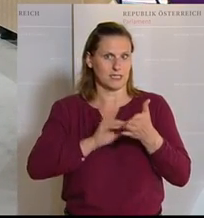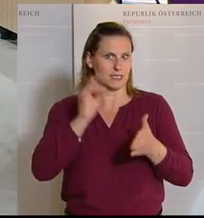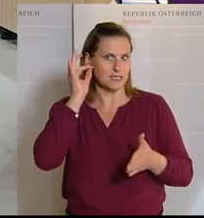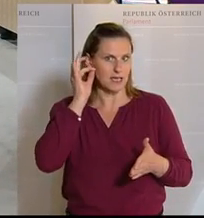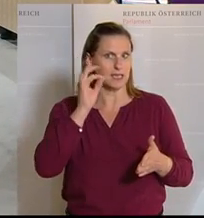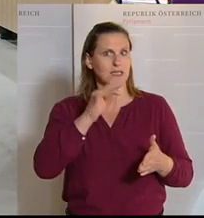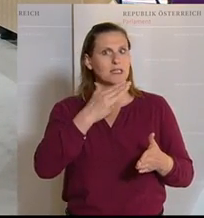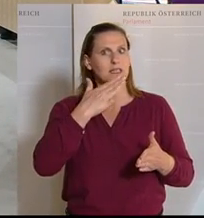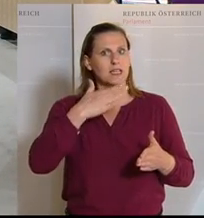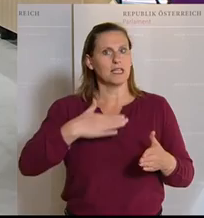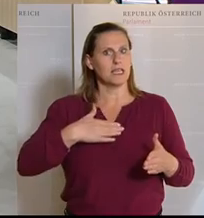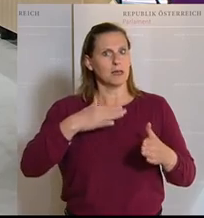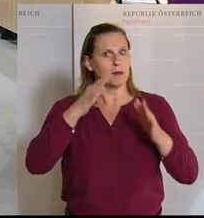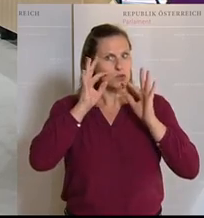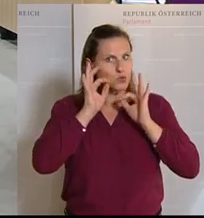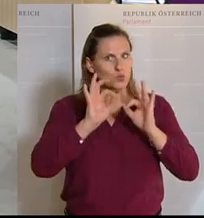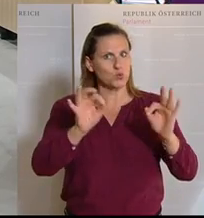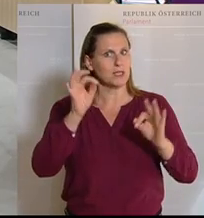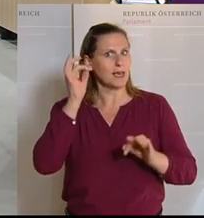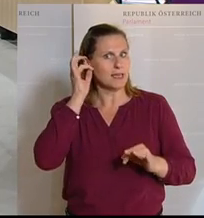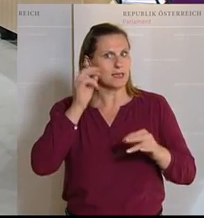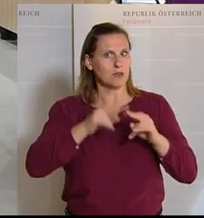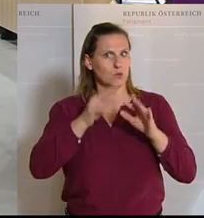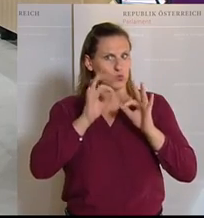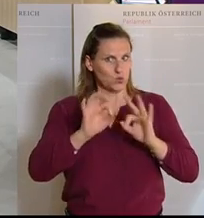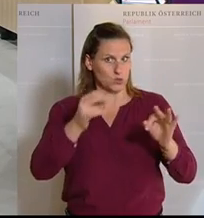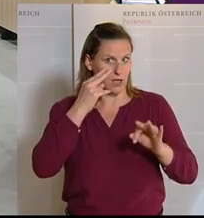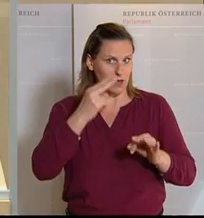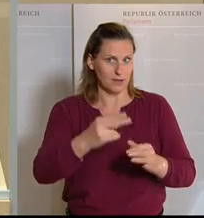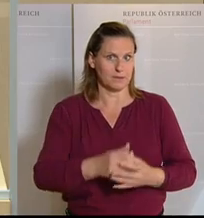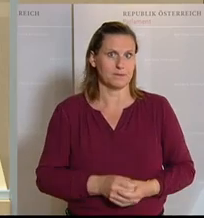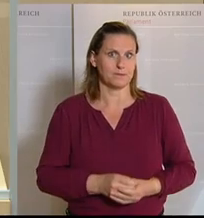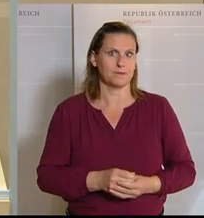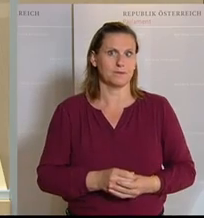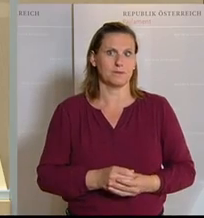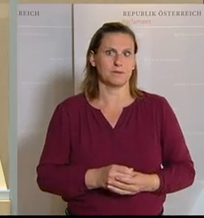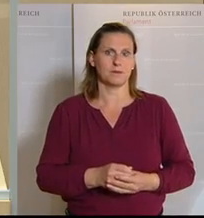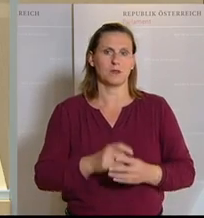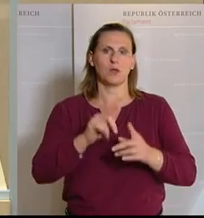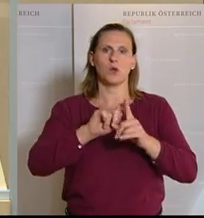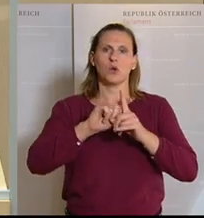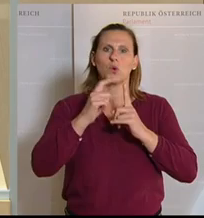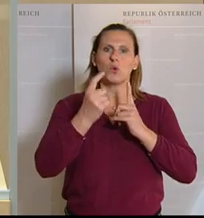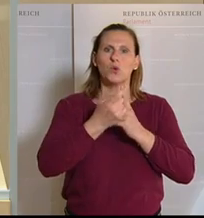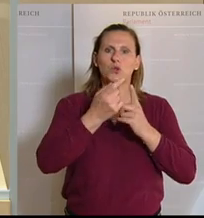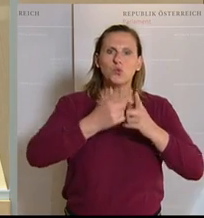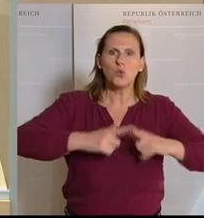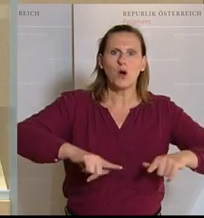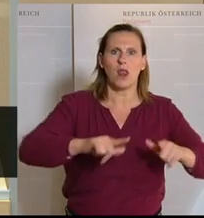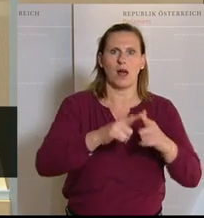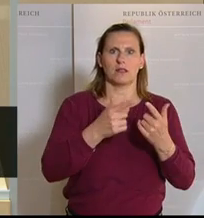sehr geehrte Zuseherinnen und Zuseher, hohes Haus, Kulturland, Musikland,